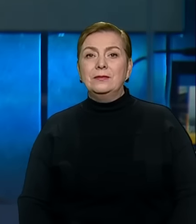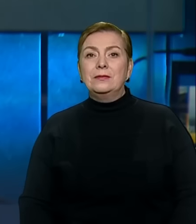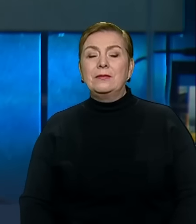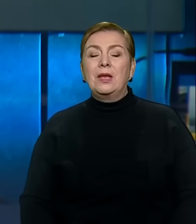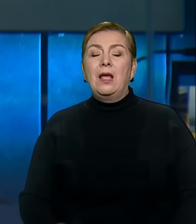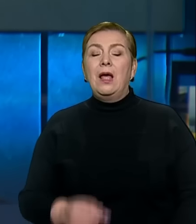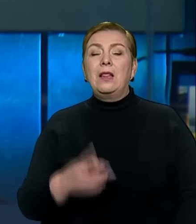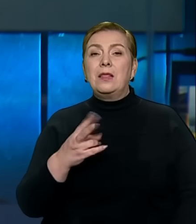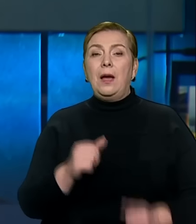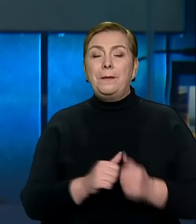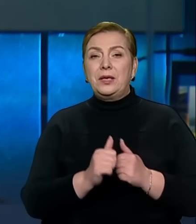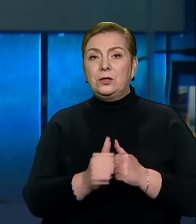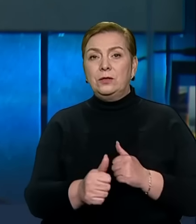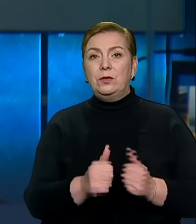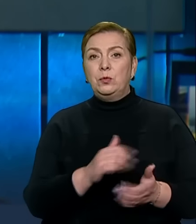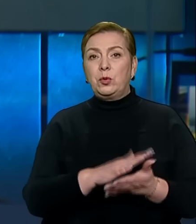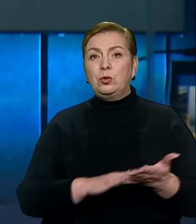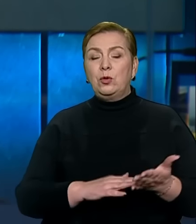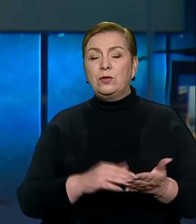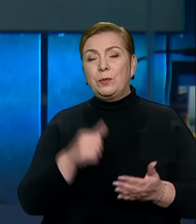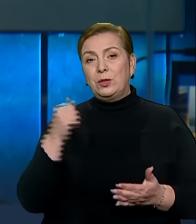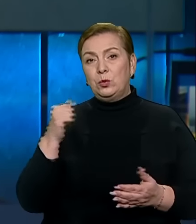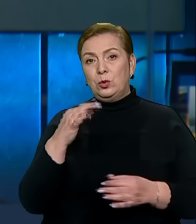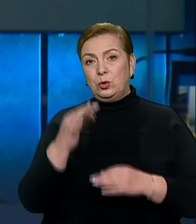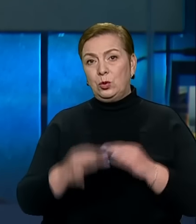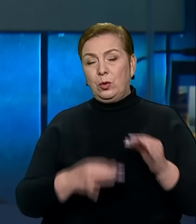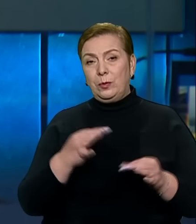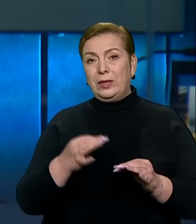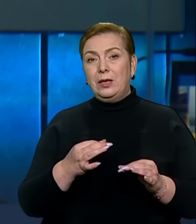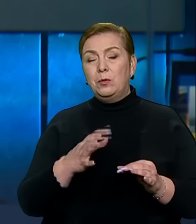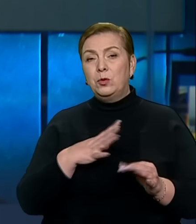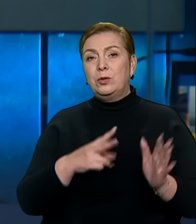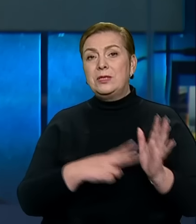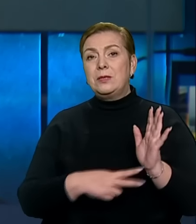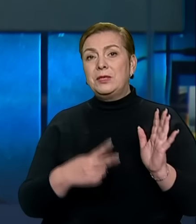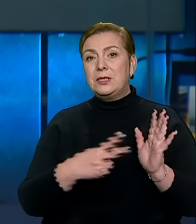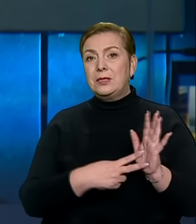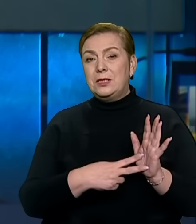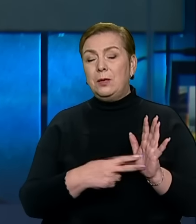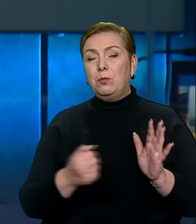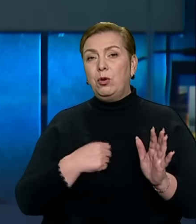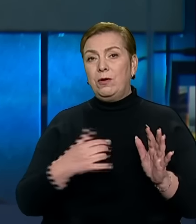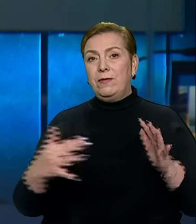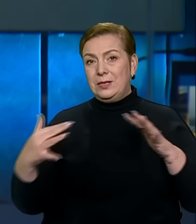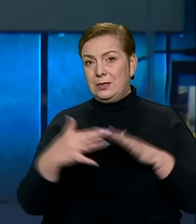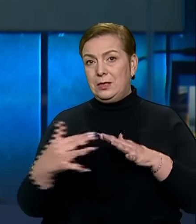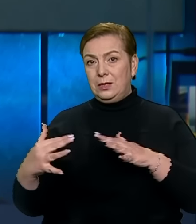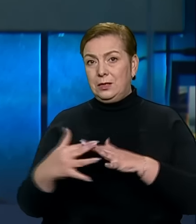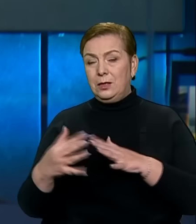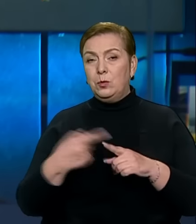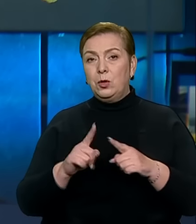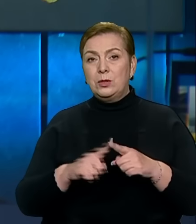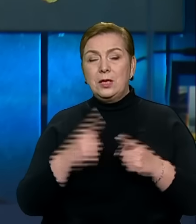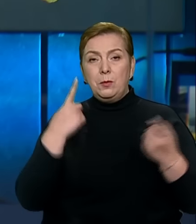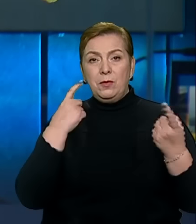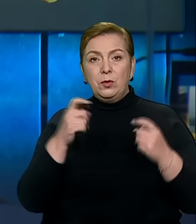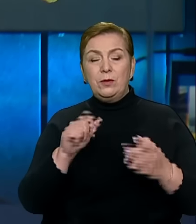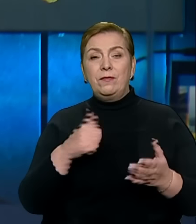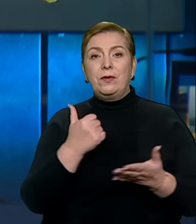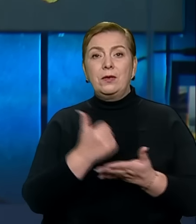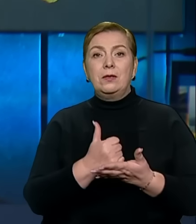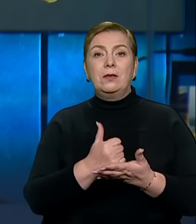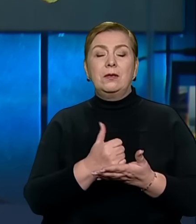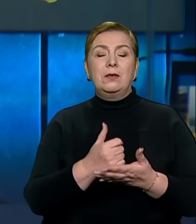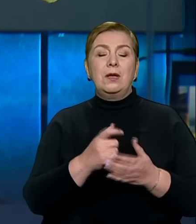На передовій впродовж минулої доби відбулося 77 бойових зіткнень. Про це повідомили в ранковому зведенні Генштабу. На